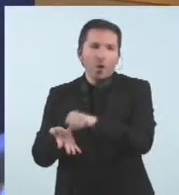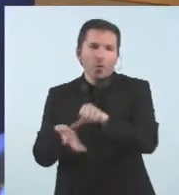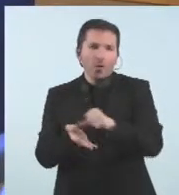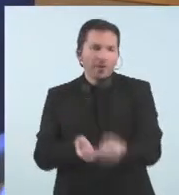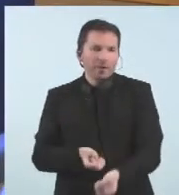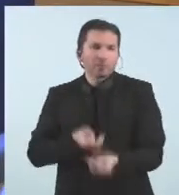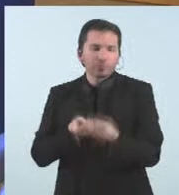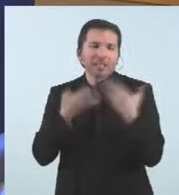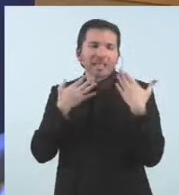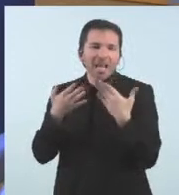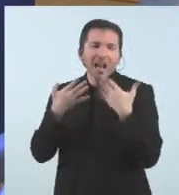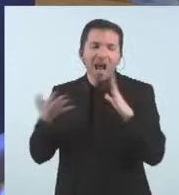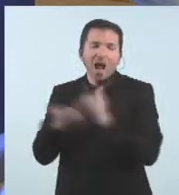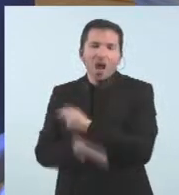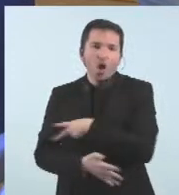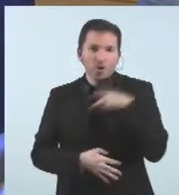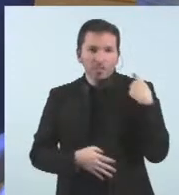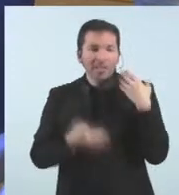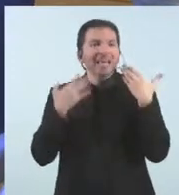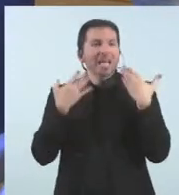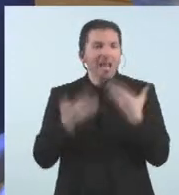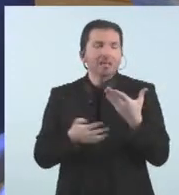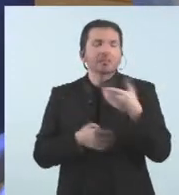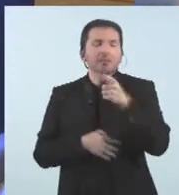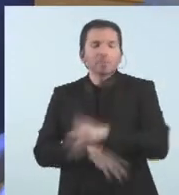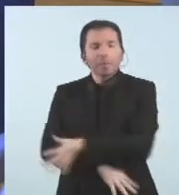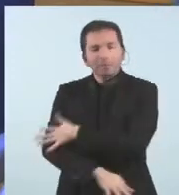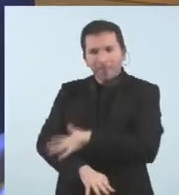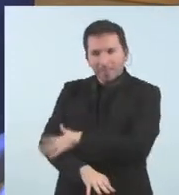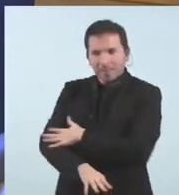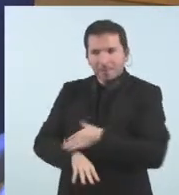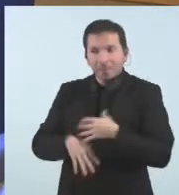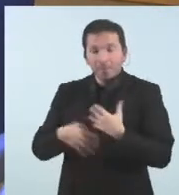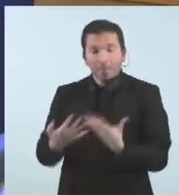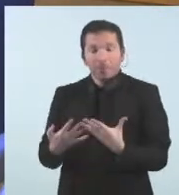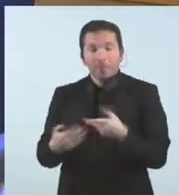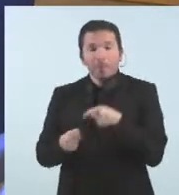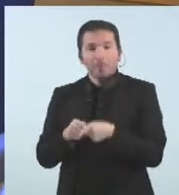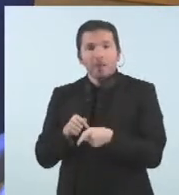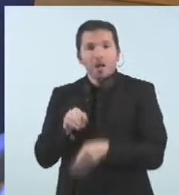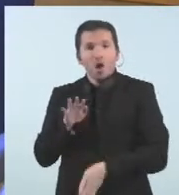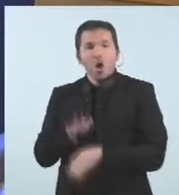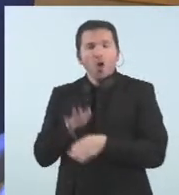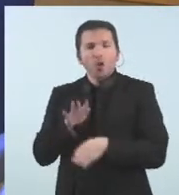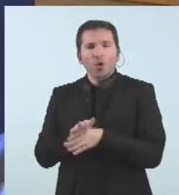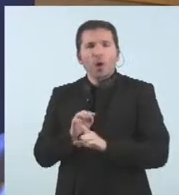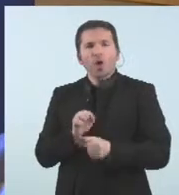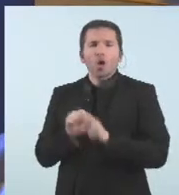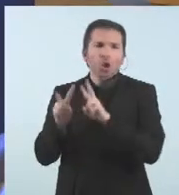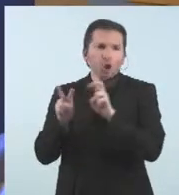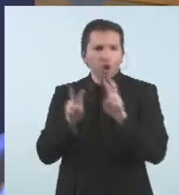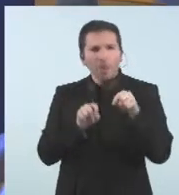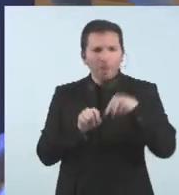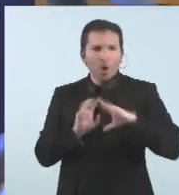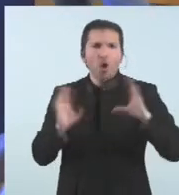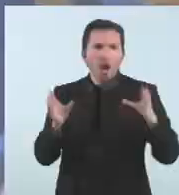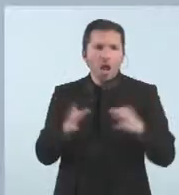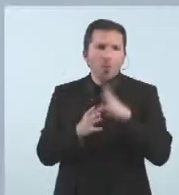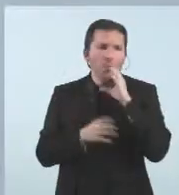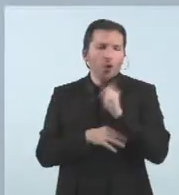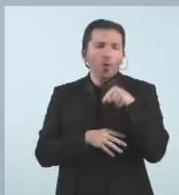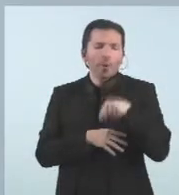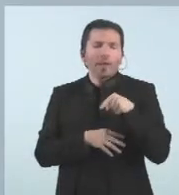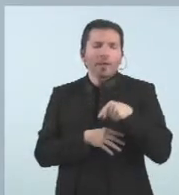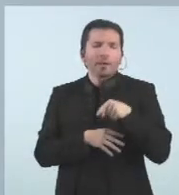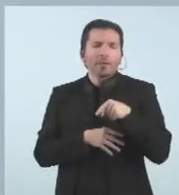moltes gràcies i ara abans de continuar amb els altres punts que hem tractat la reunió de govern d'aquest matí m